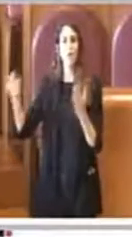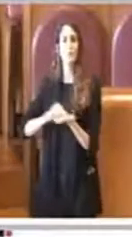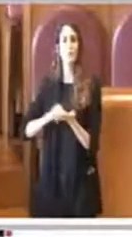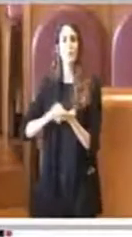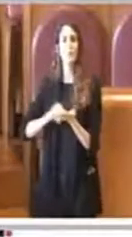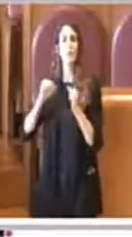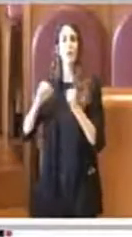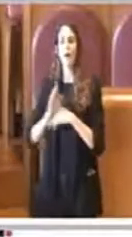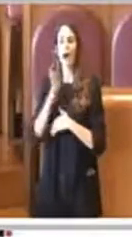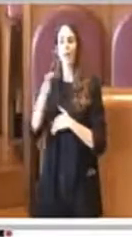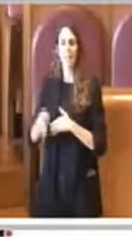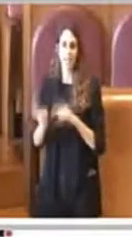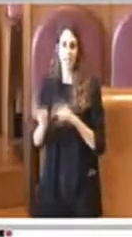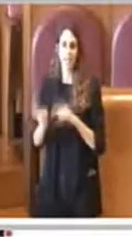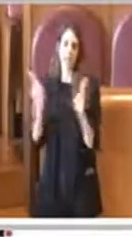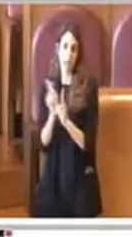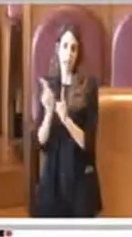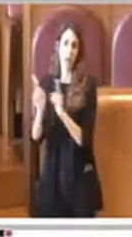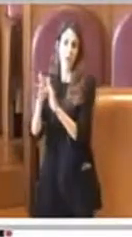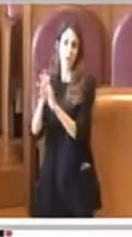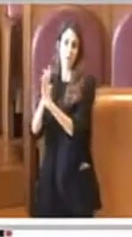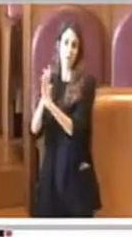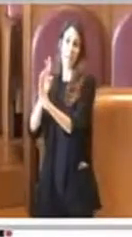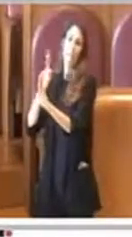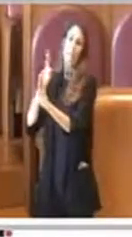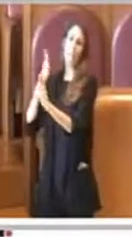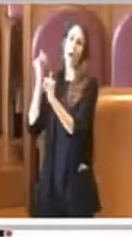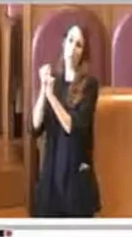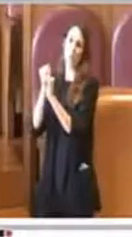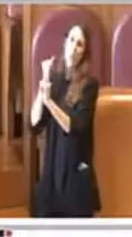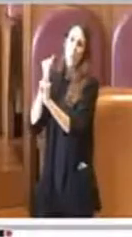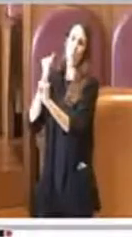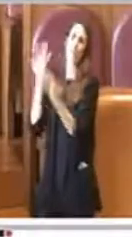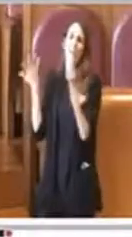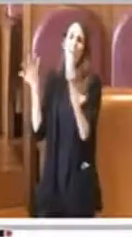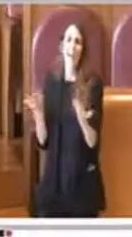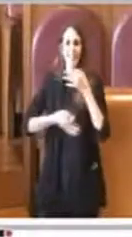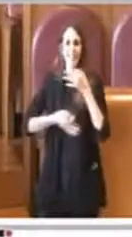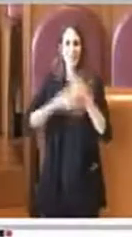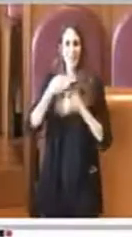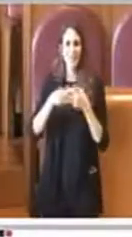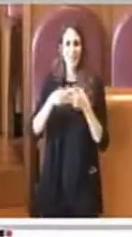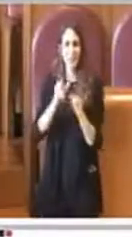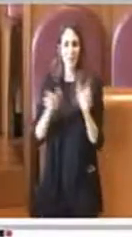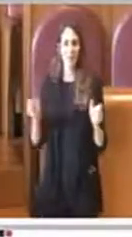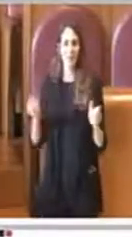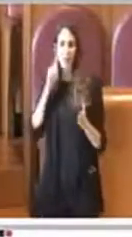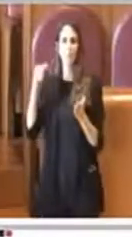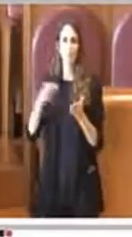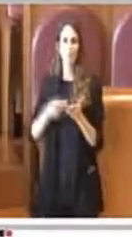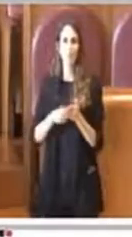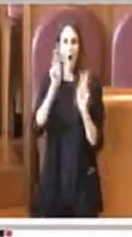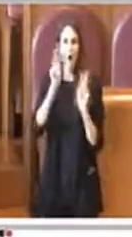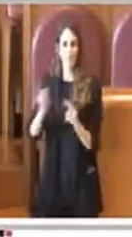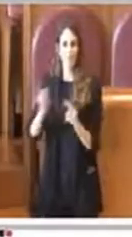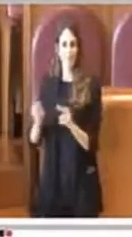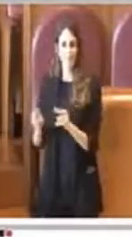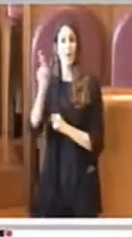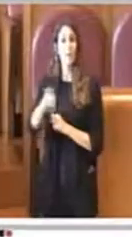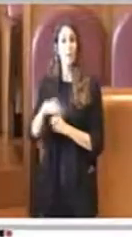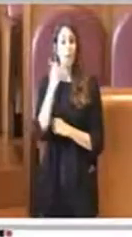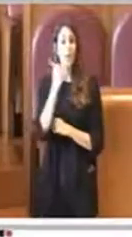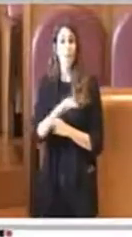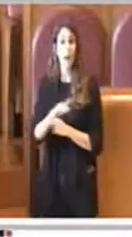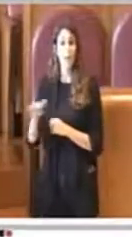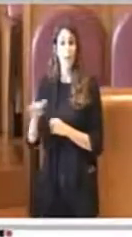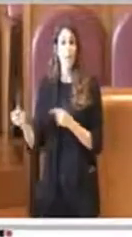Ecco, una fila molto lunga, perciò la gente sta ritornando, i bambini stanno ritornando, chiaramente quando poi si apriranno le scuole,